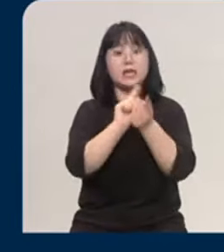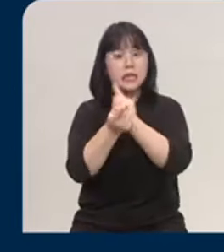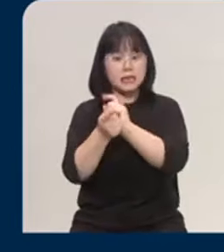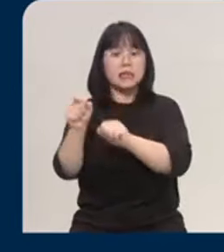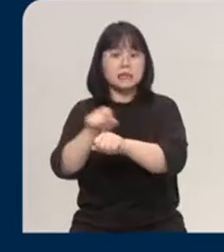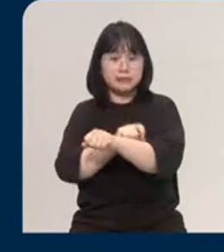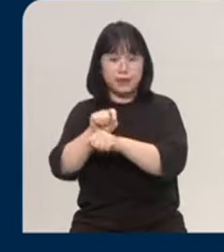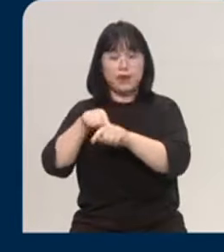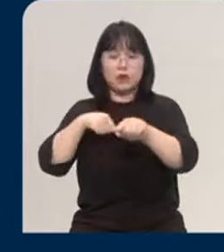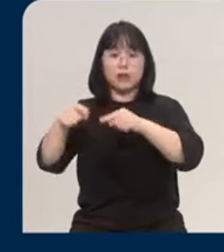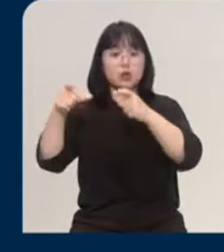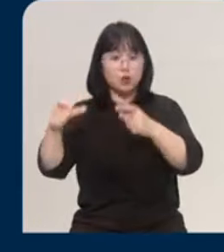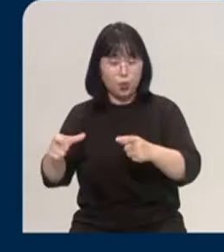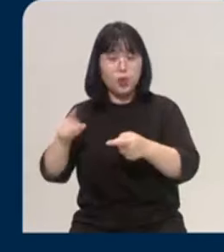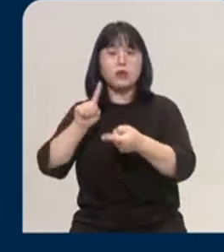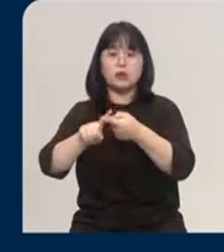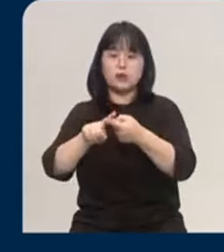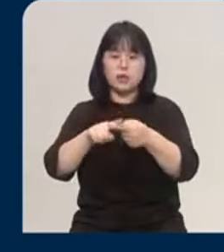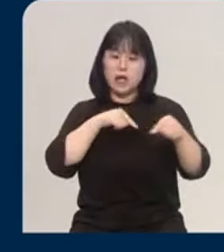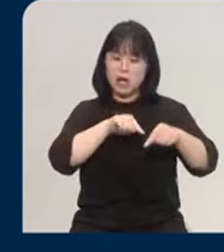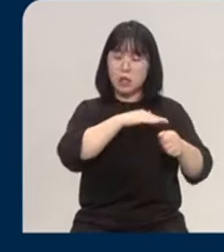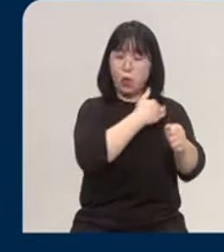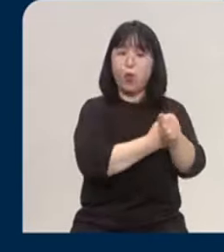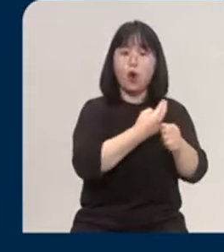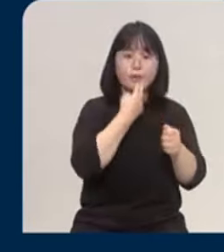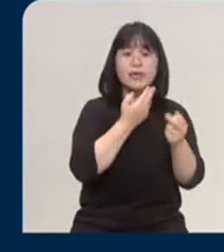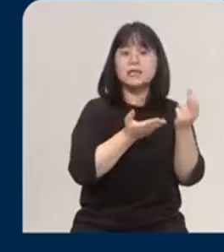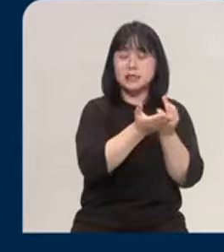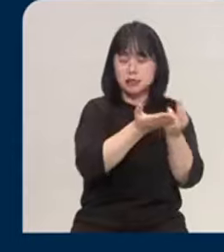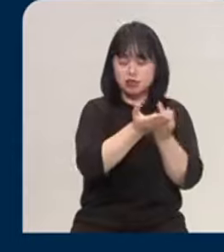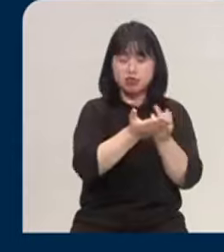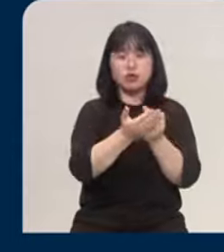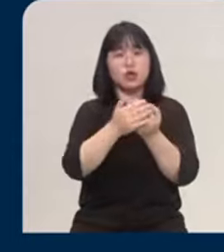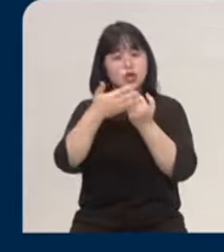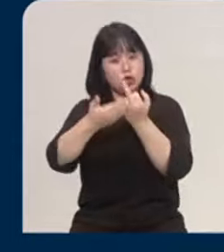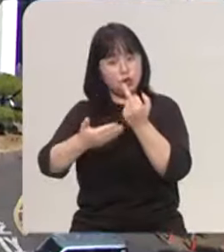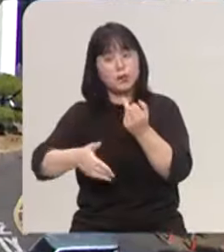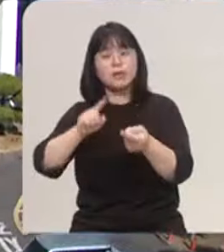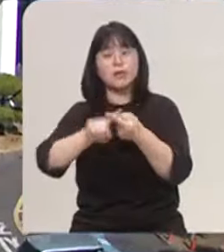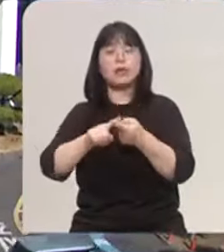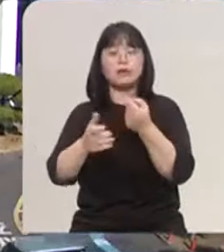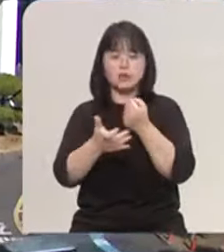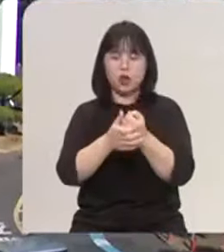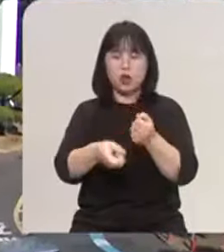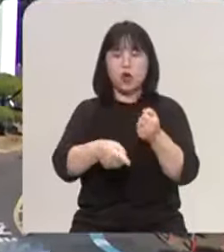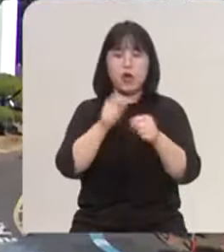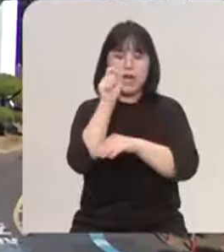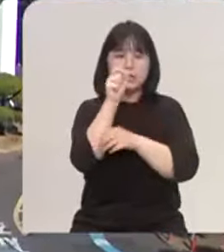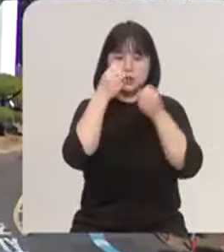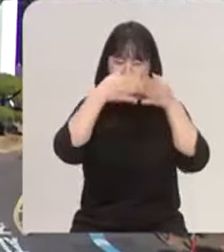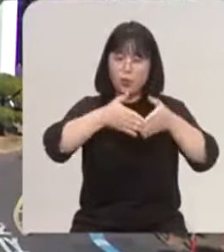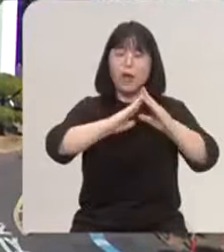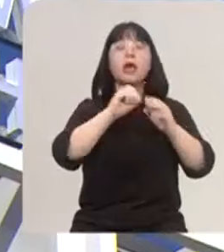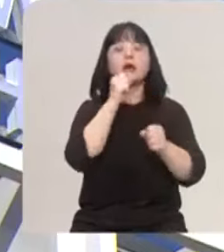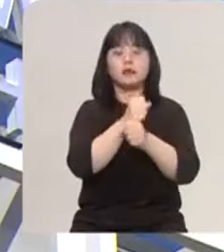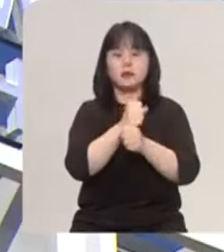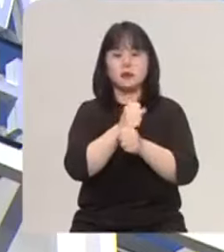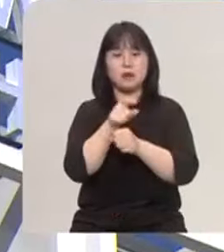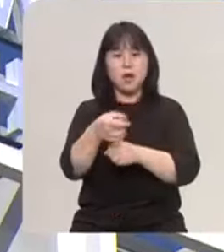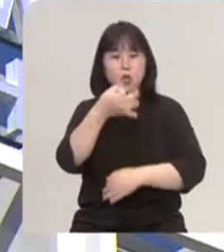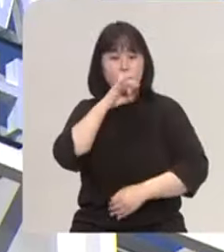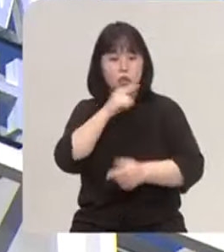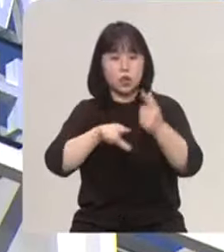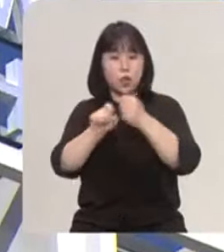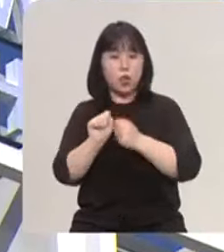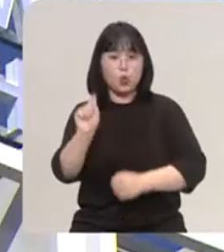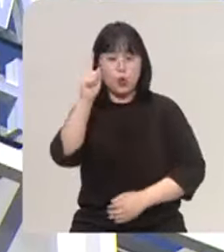자치권이 없는 제주시와 서귀포시 2개 행정실을 신설했습니다. 행정의 효율성을 높여 홍콩과